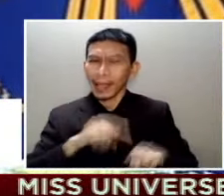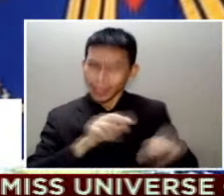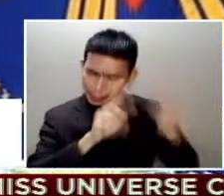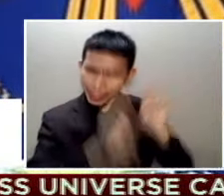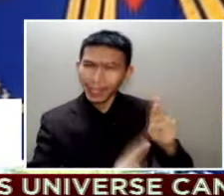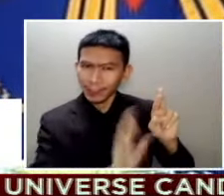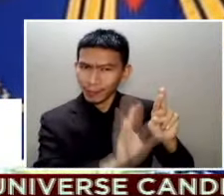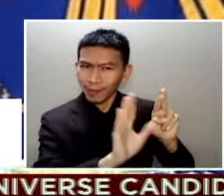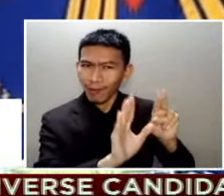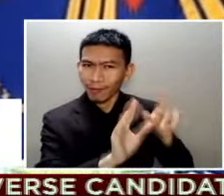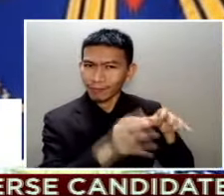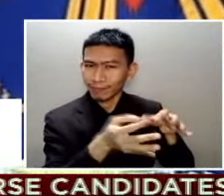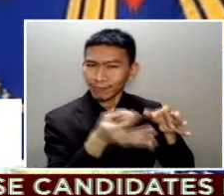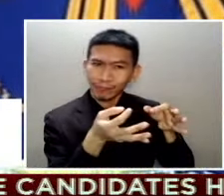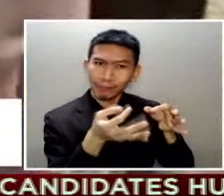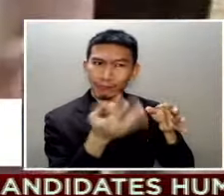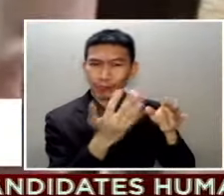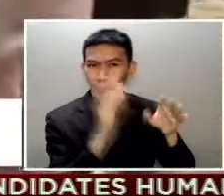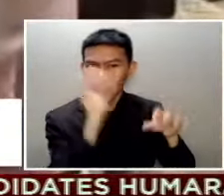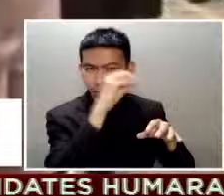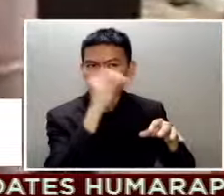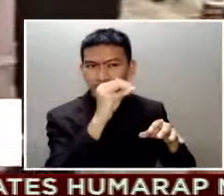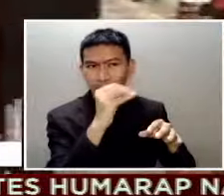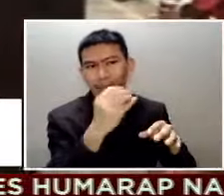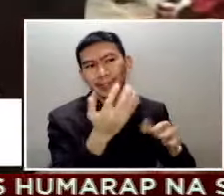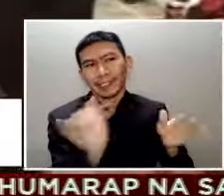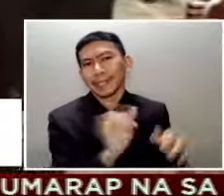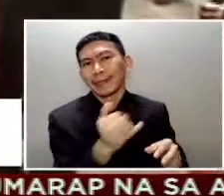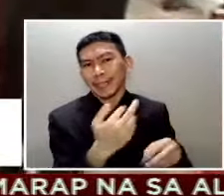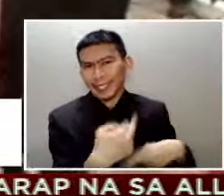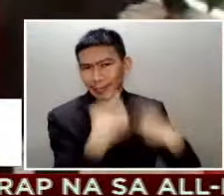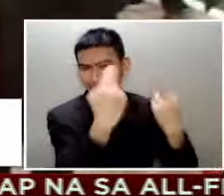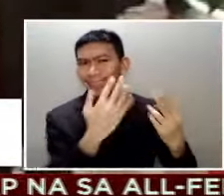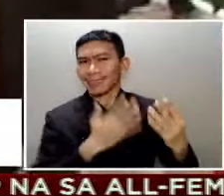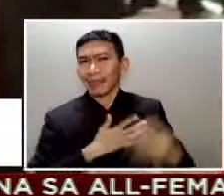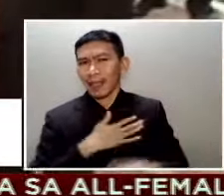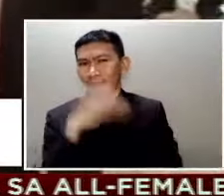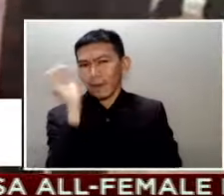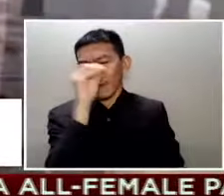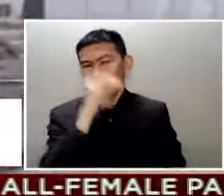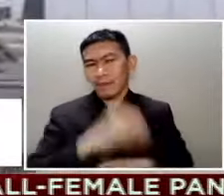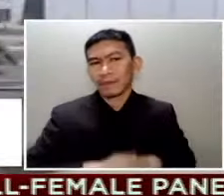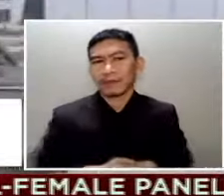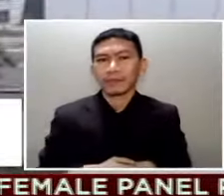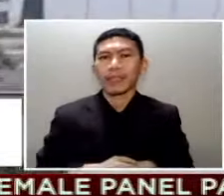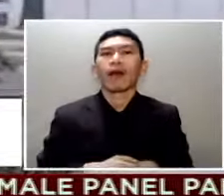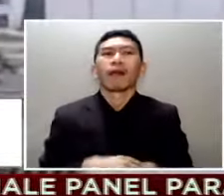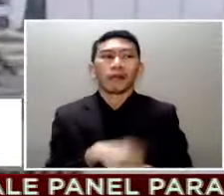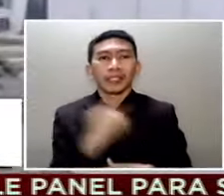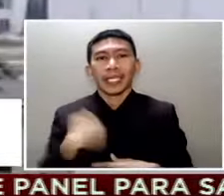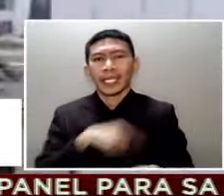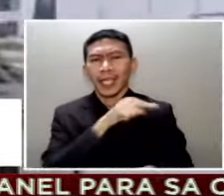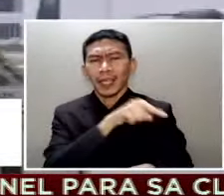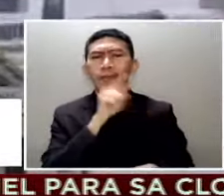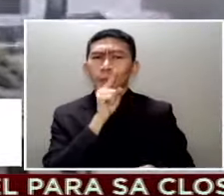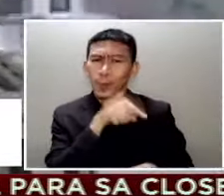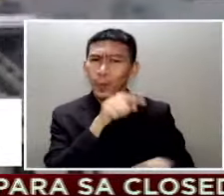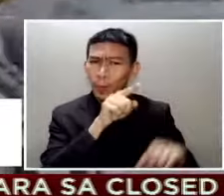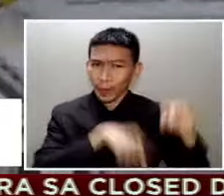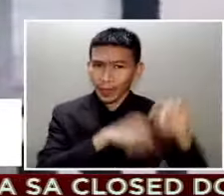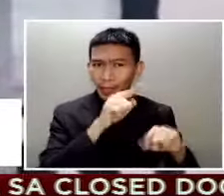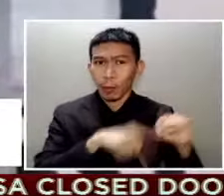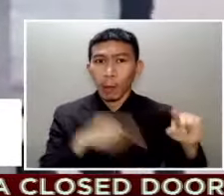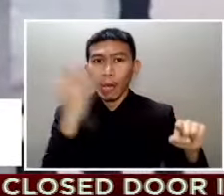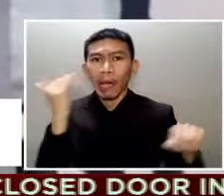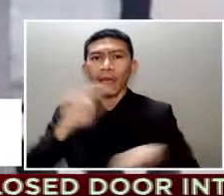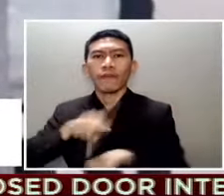and you respect mine Kaibigan kung ituring ng Pangulo ang China dahil sa malaking utang na loob umano ng